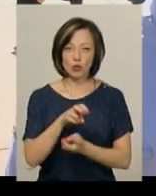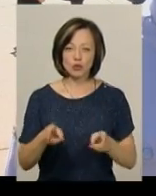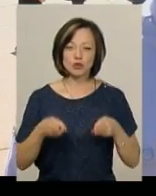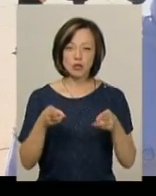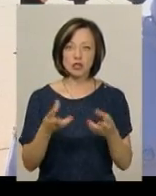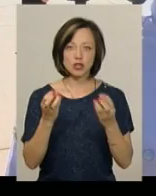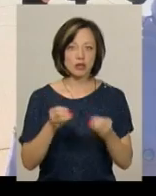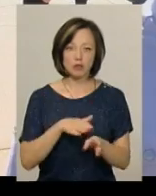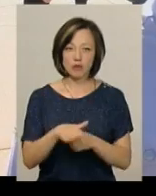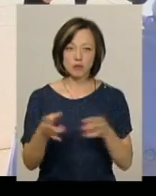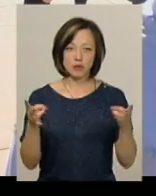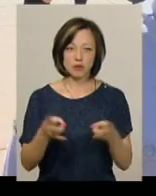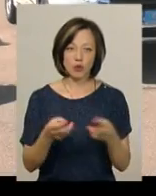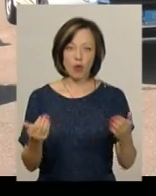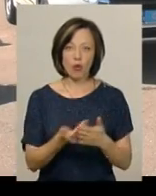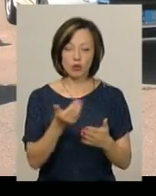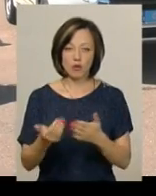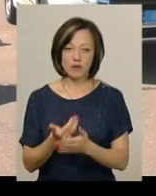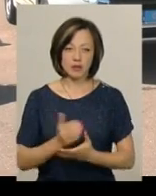ще не повністю потребують цього оновлення.